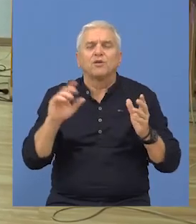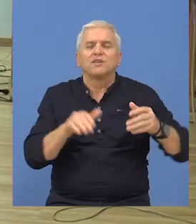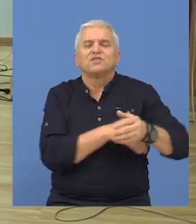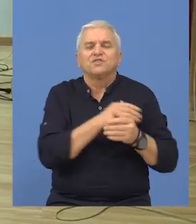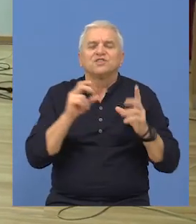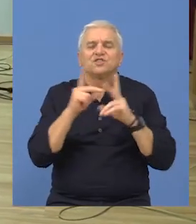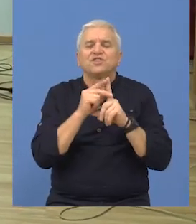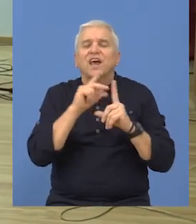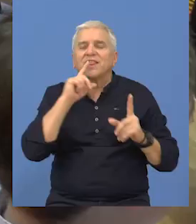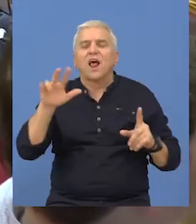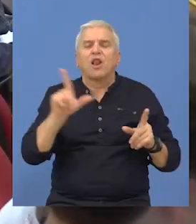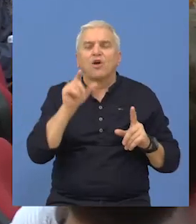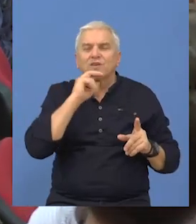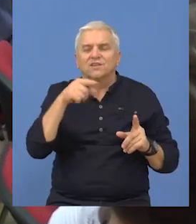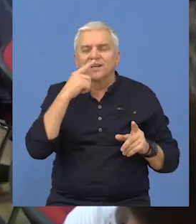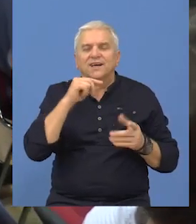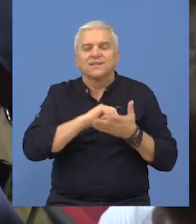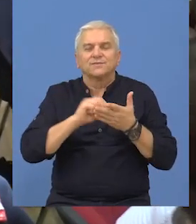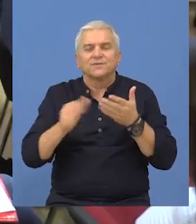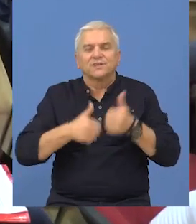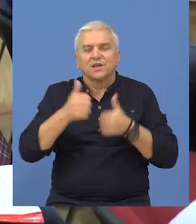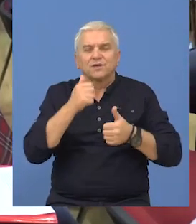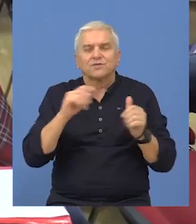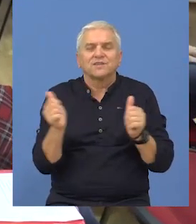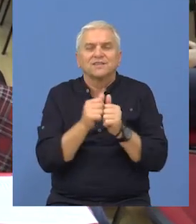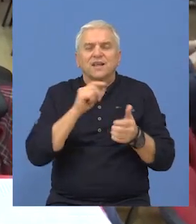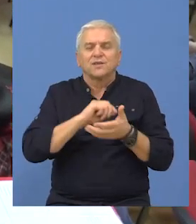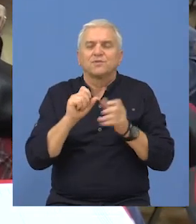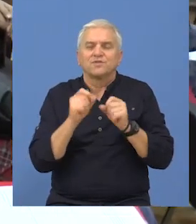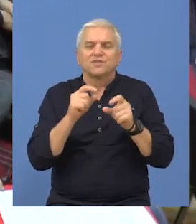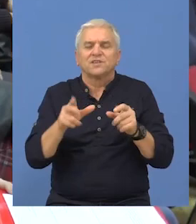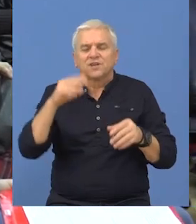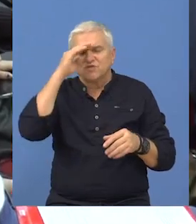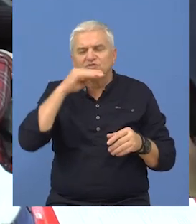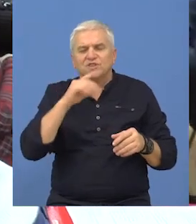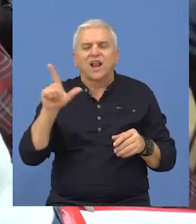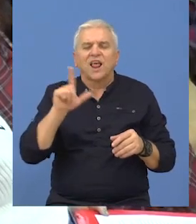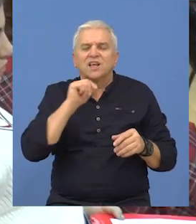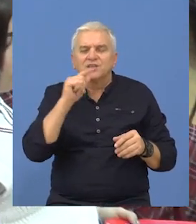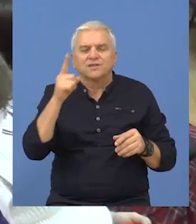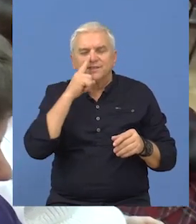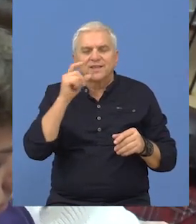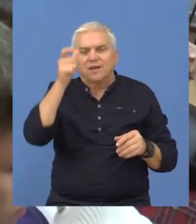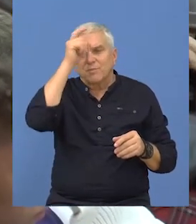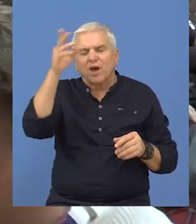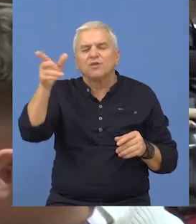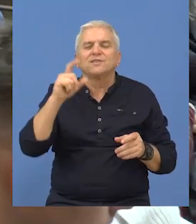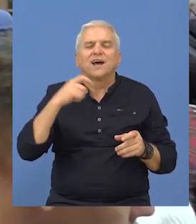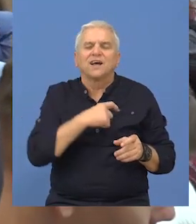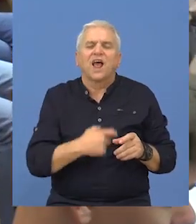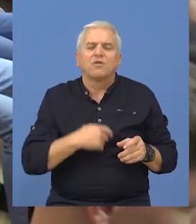Đijanta Lovaš, koja je istakla i to da su radovi pored Bečeja pristigli i iz Niša, Leskovca, Sente, Beograda,